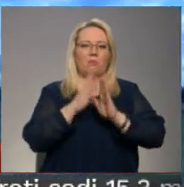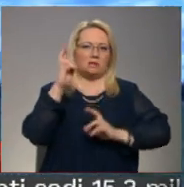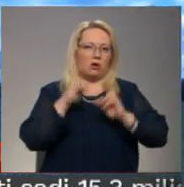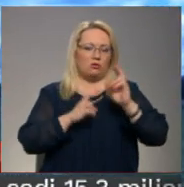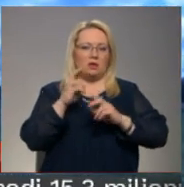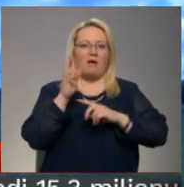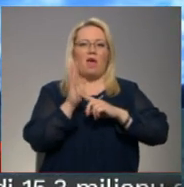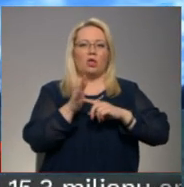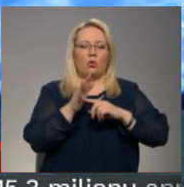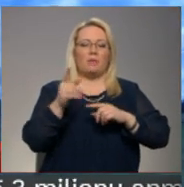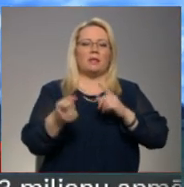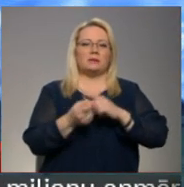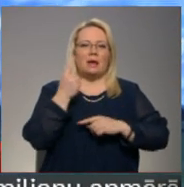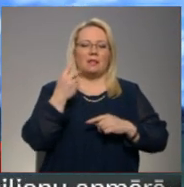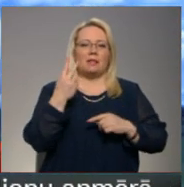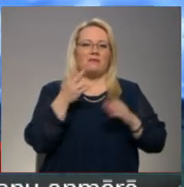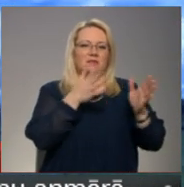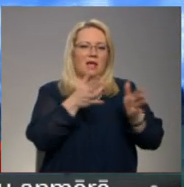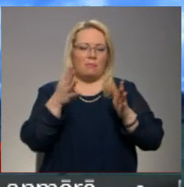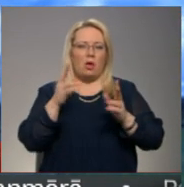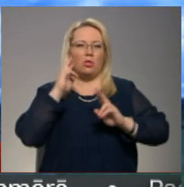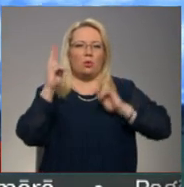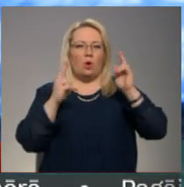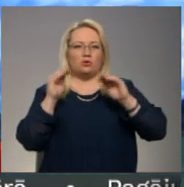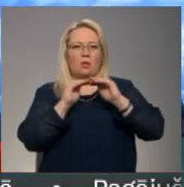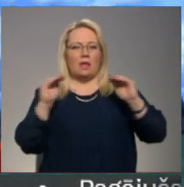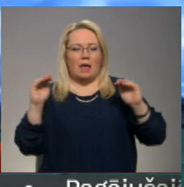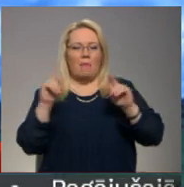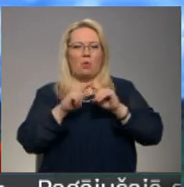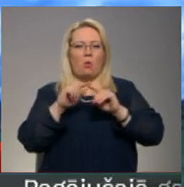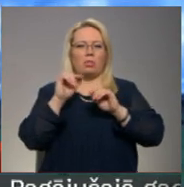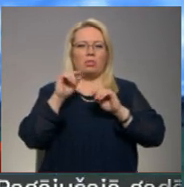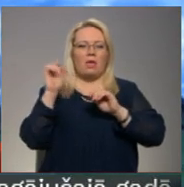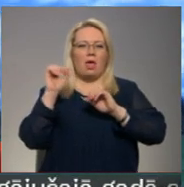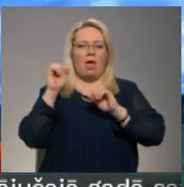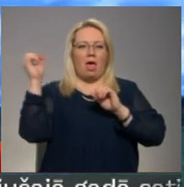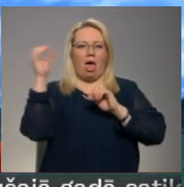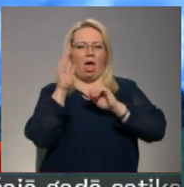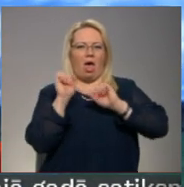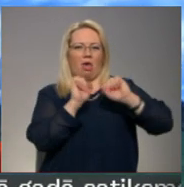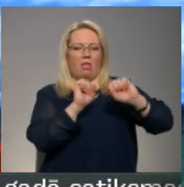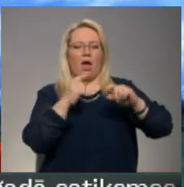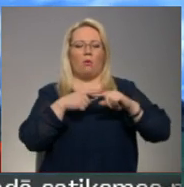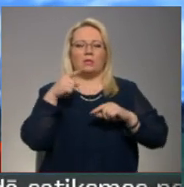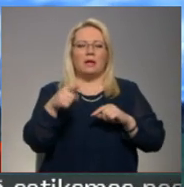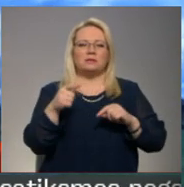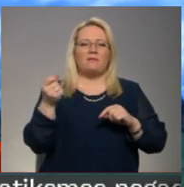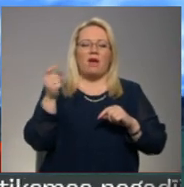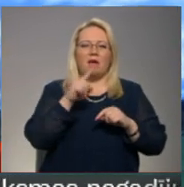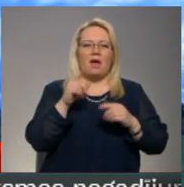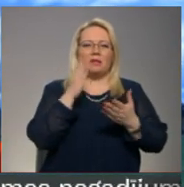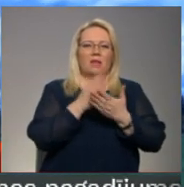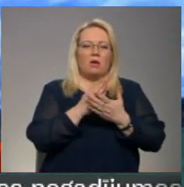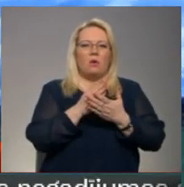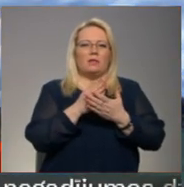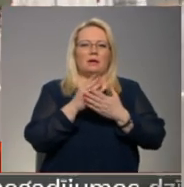Vēja turbinas gan radot tības ietekmas, trokšna līmeni un ēnojumu, bet attīstoties tehnoloģijai, tās aizvien vairāk tiekot